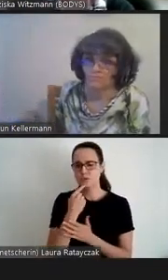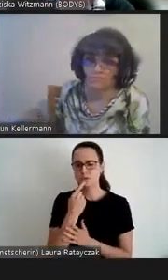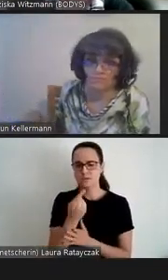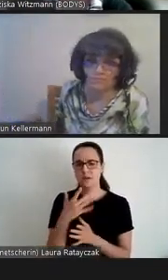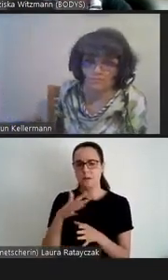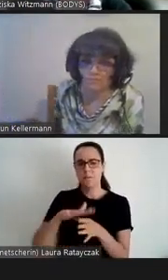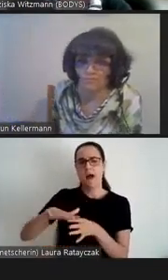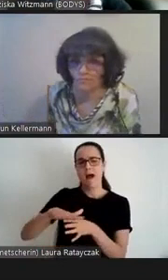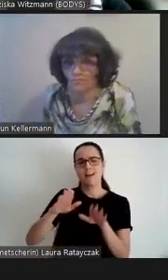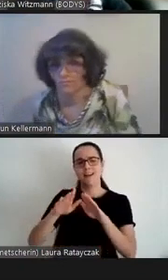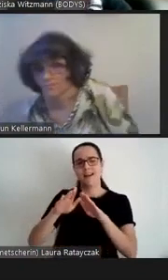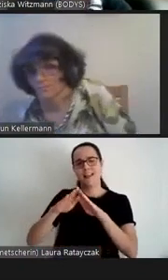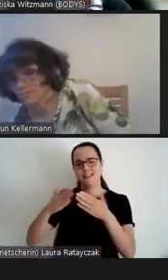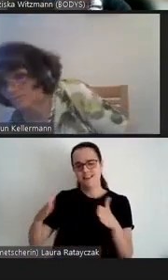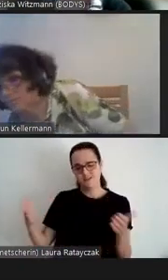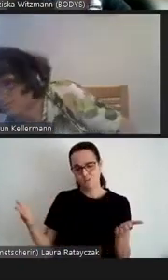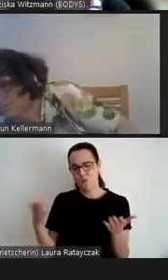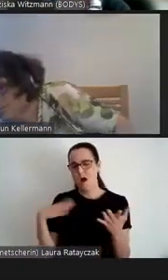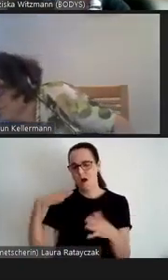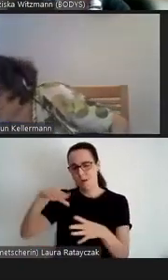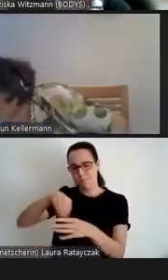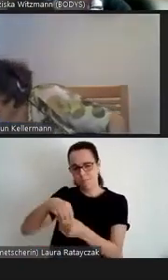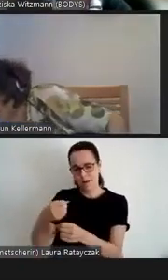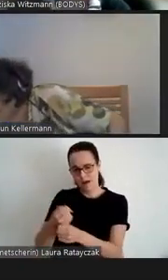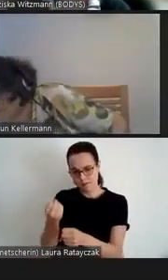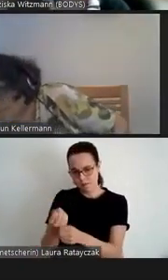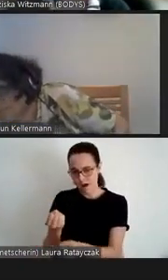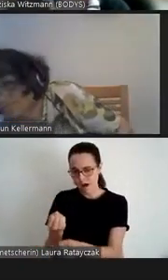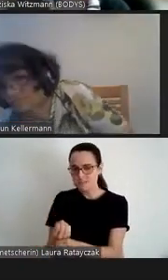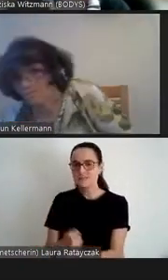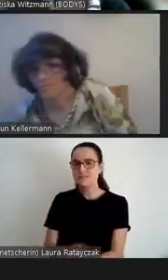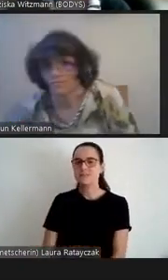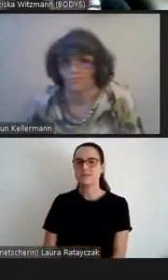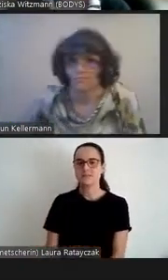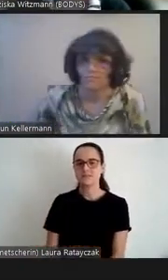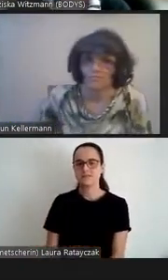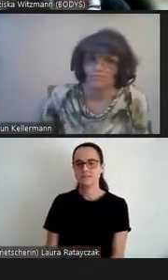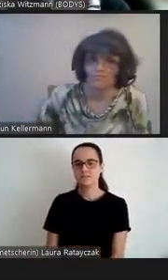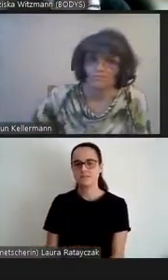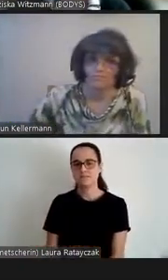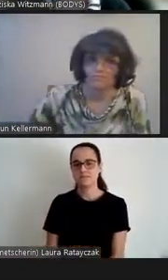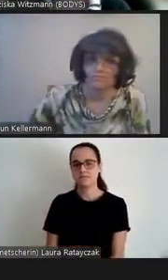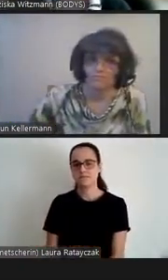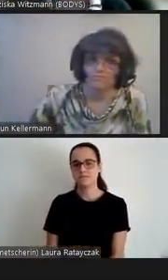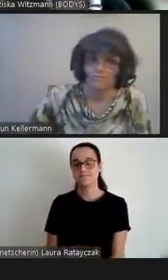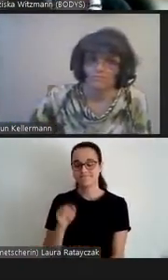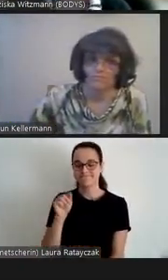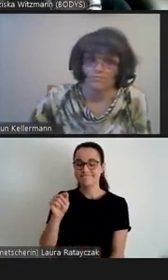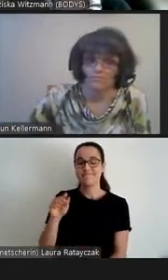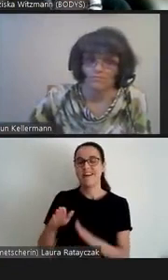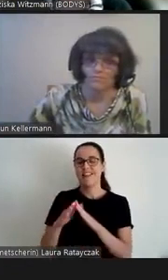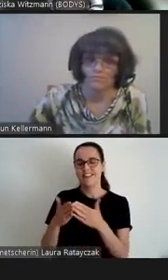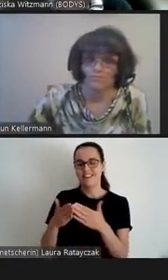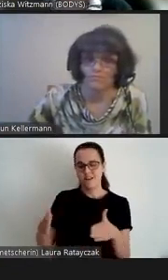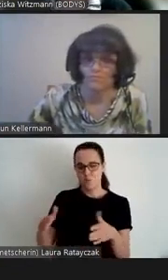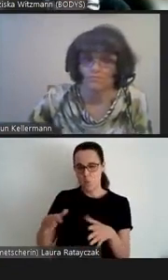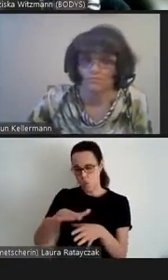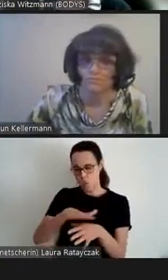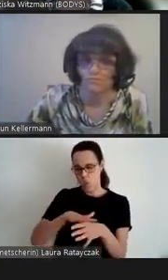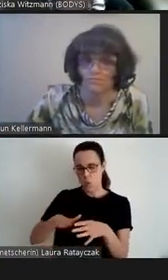Literatur. Und im Bereich der Literatur gibt es